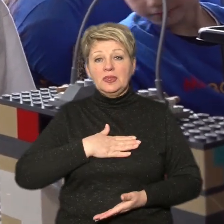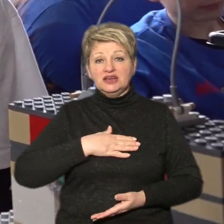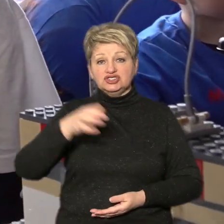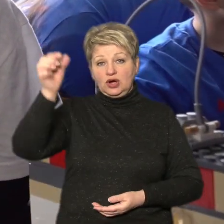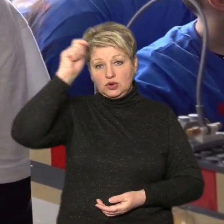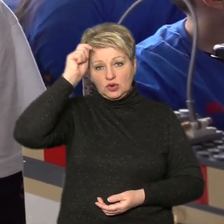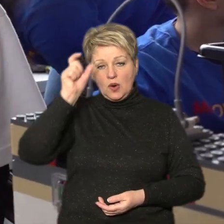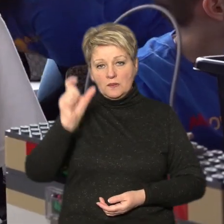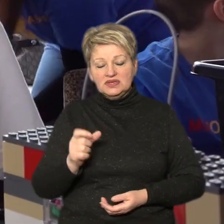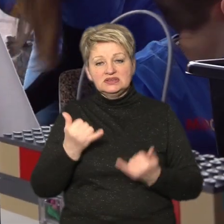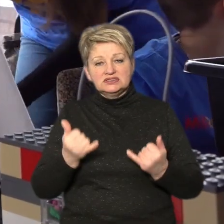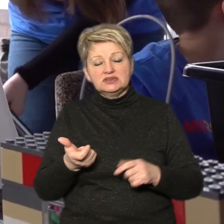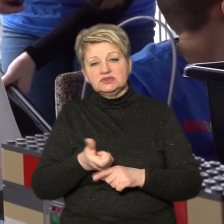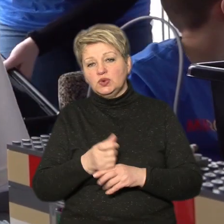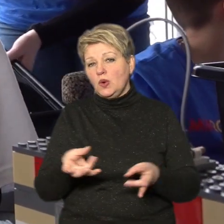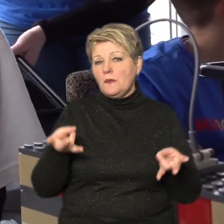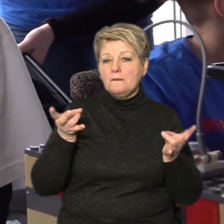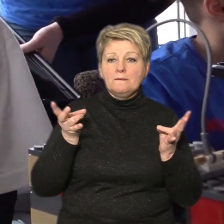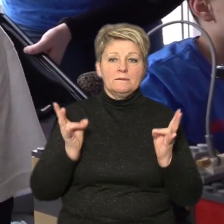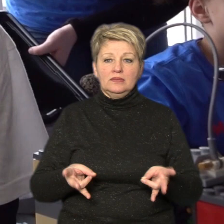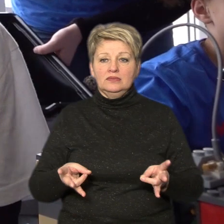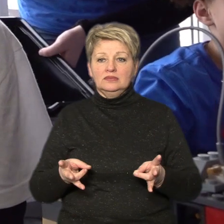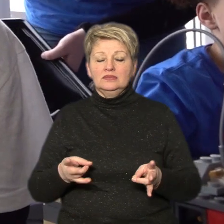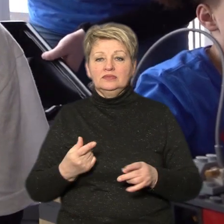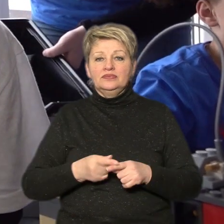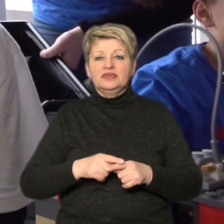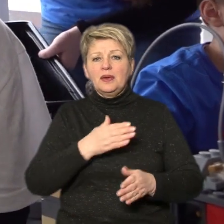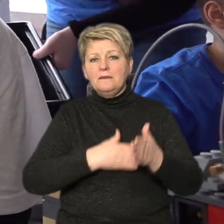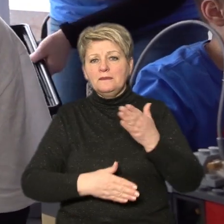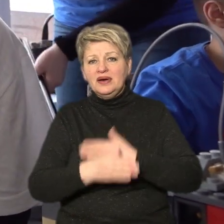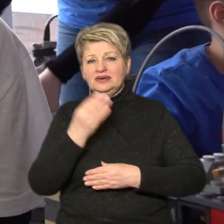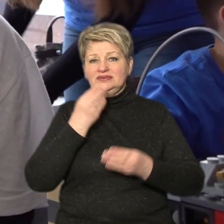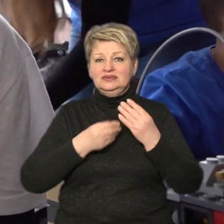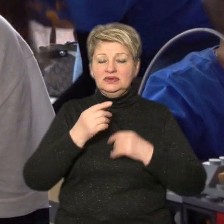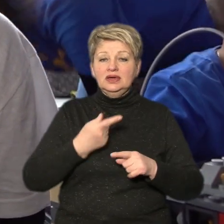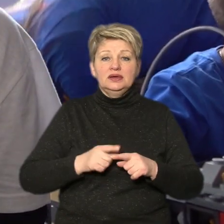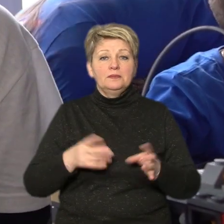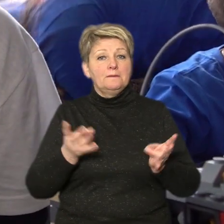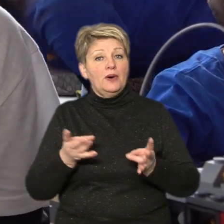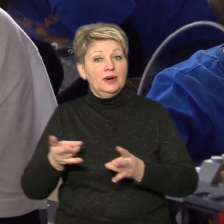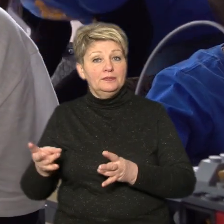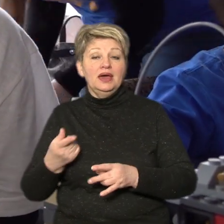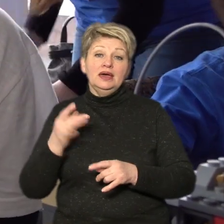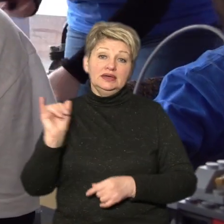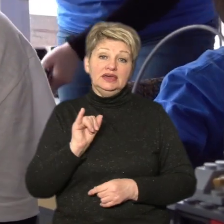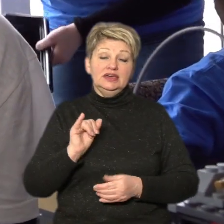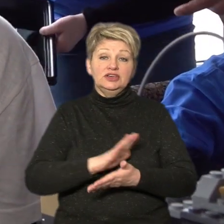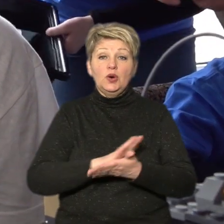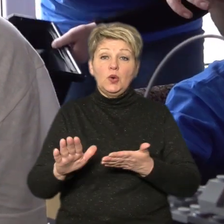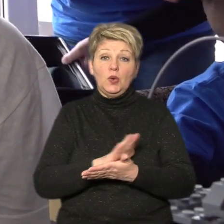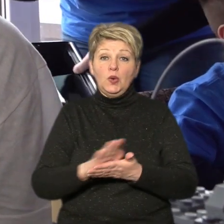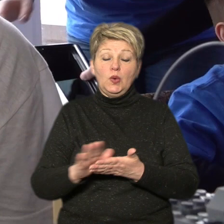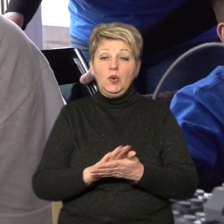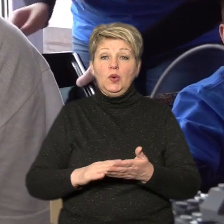дуже зараз. В принципі, як і без війни, це теж люди потребують. І екологія – це очищення